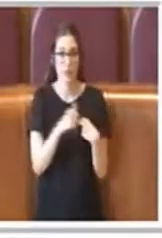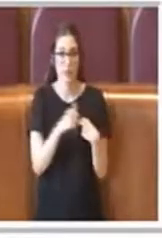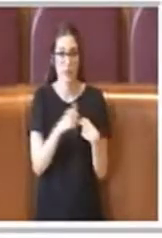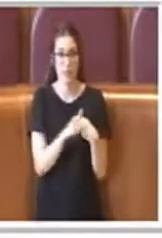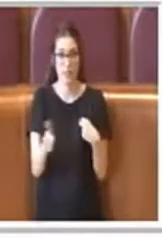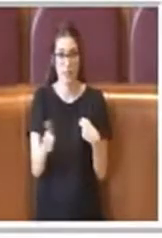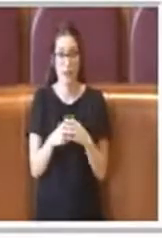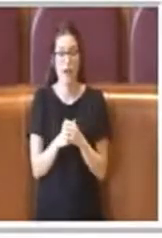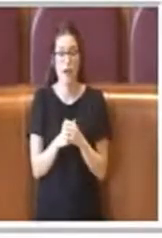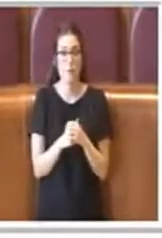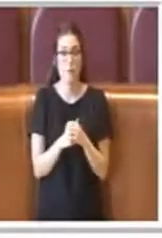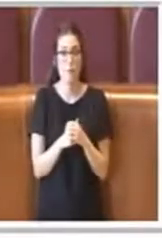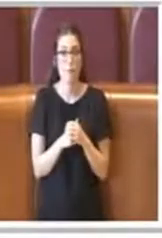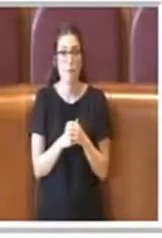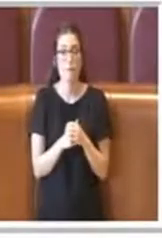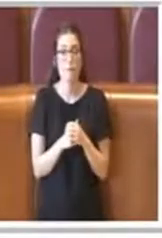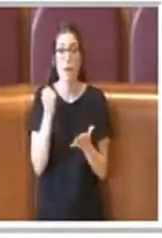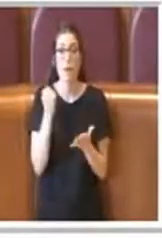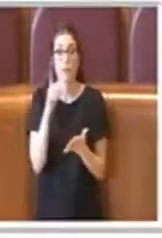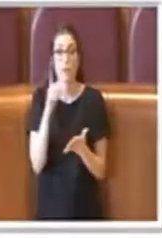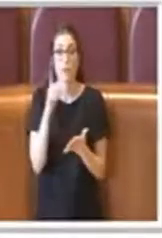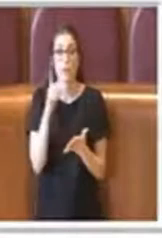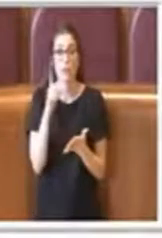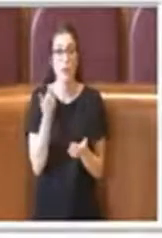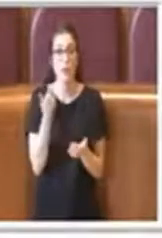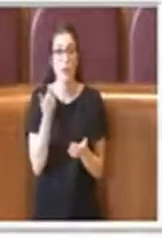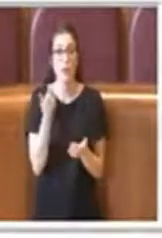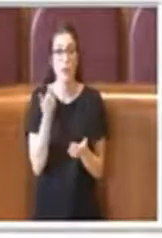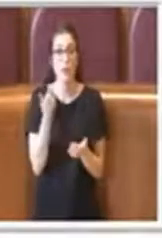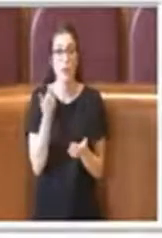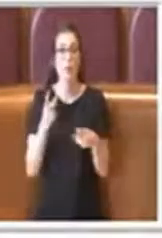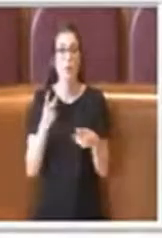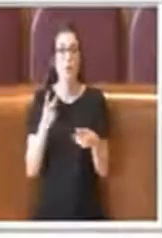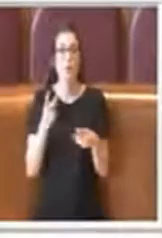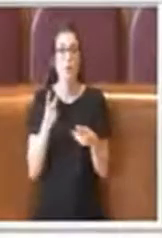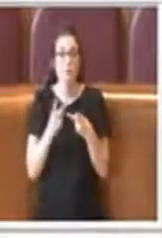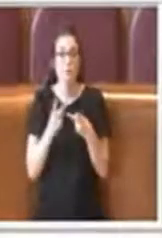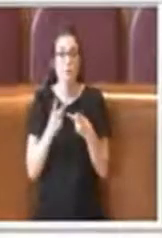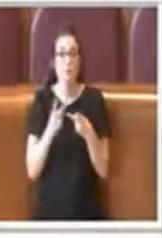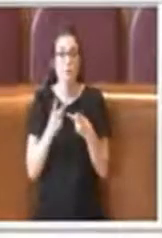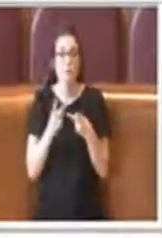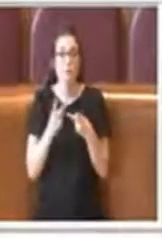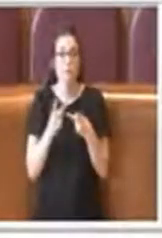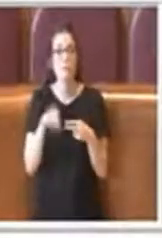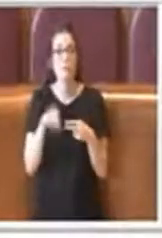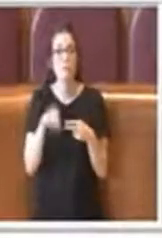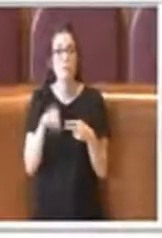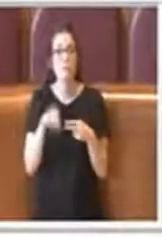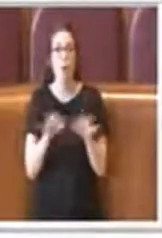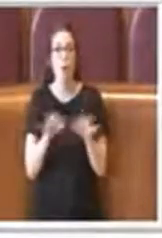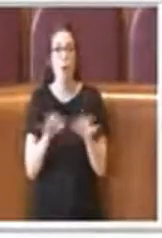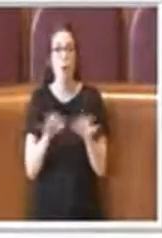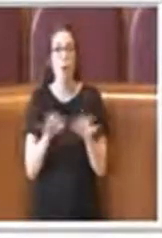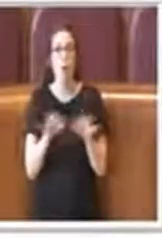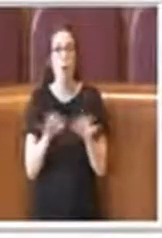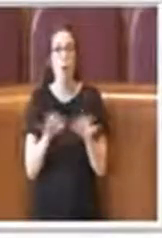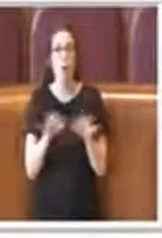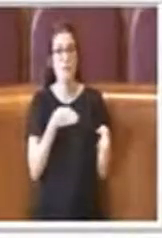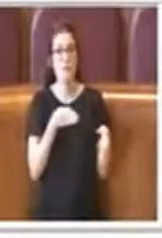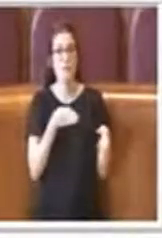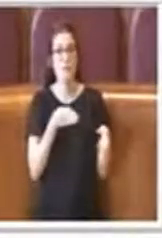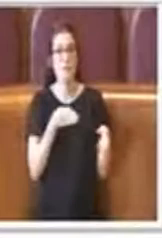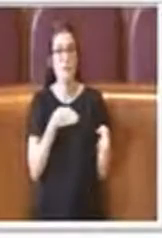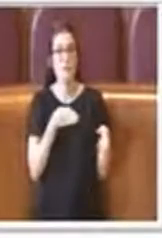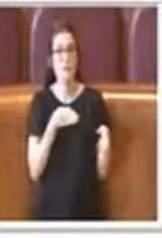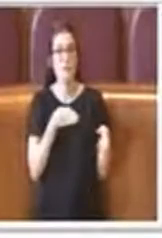è importante anche perché al tempo stesso stiamo cercando di dare un ordine anche di flusso, quindi di come effettivamente